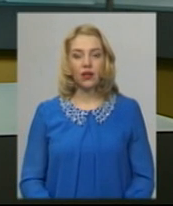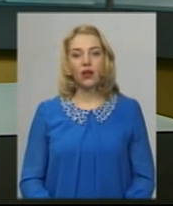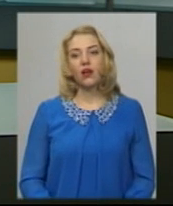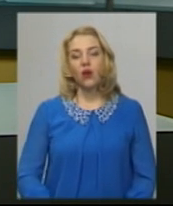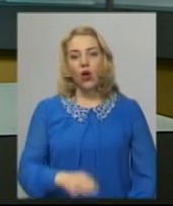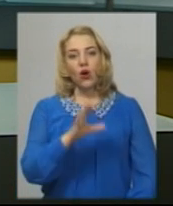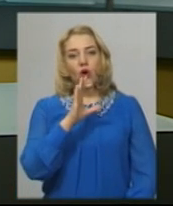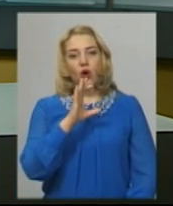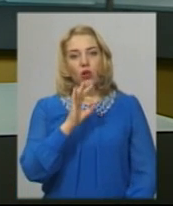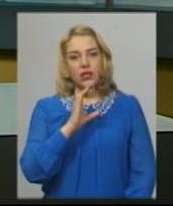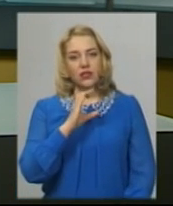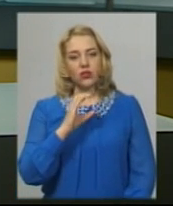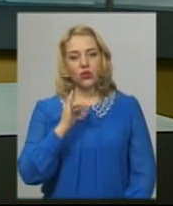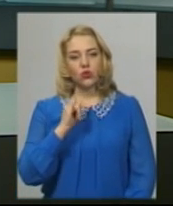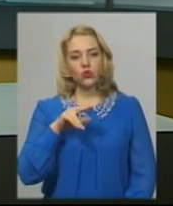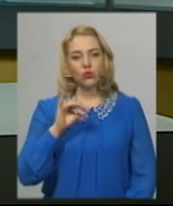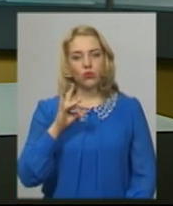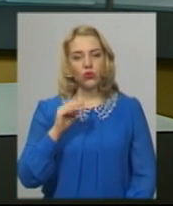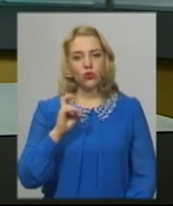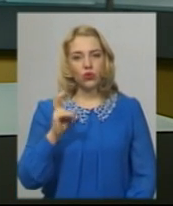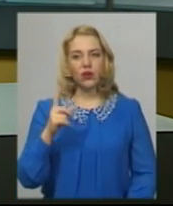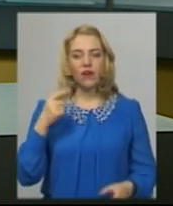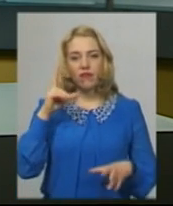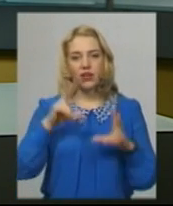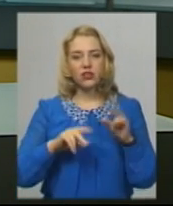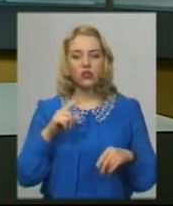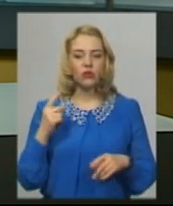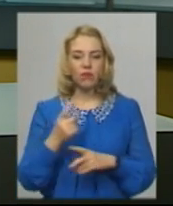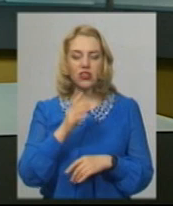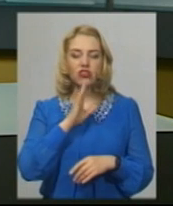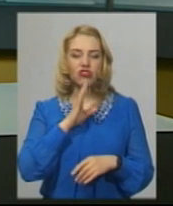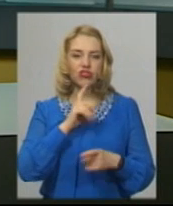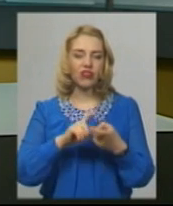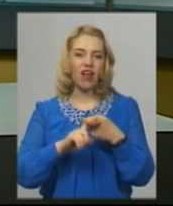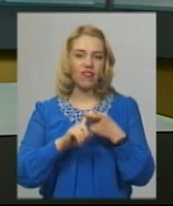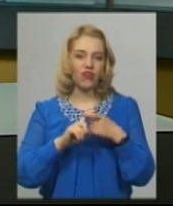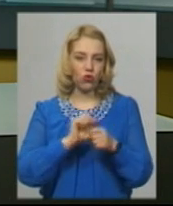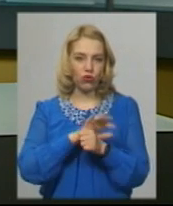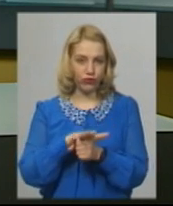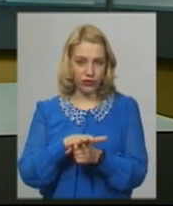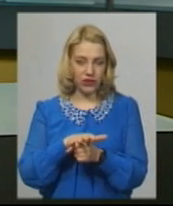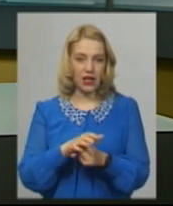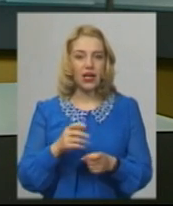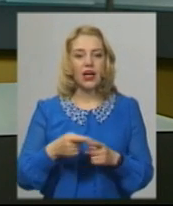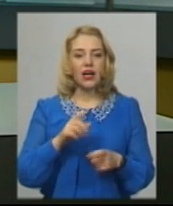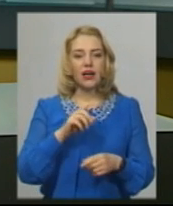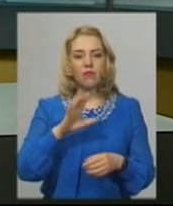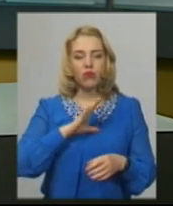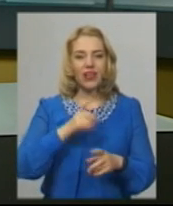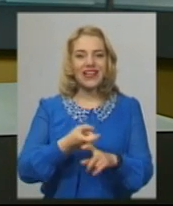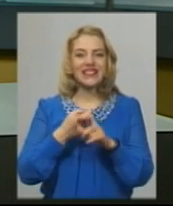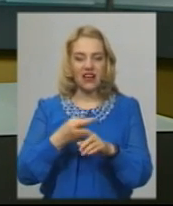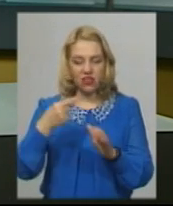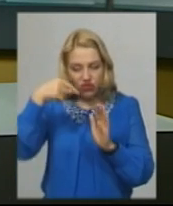Олександр Супронюк вважає, що перша інфікована на ковід-19 в місті супутнику Хмельницької атомної станції, була заражена